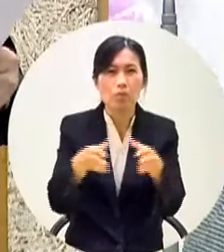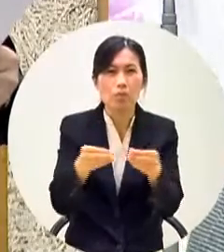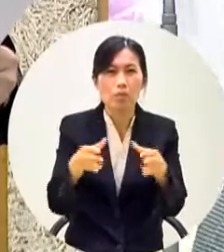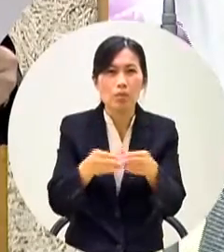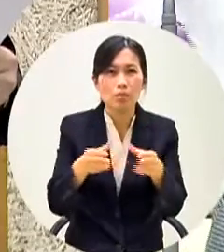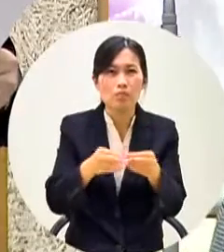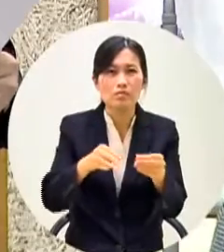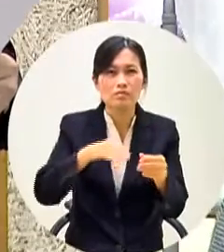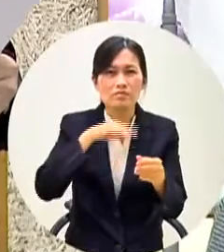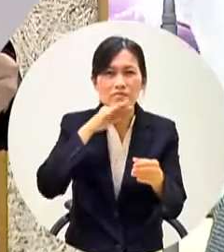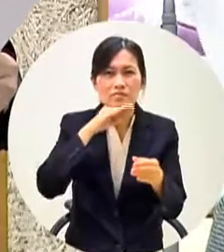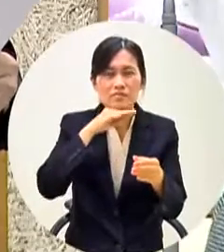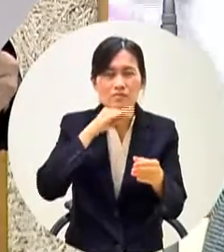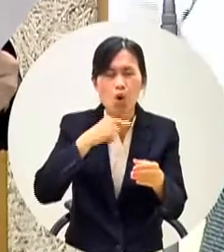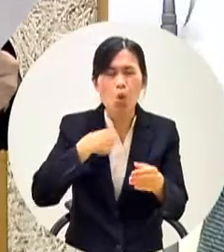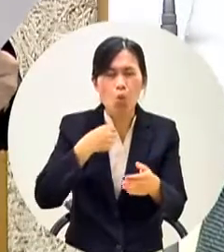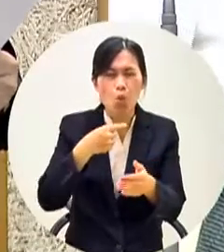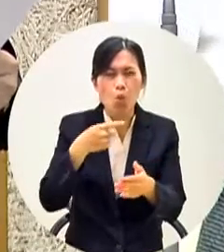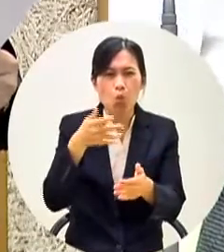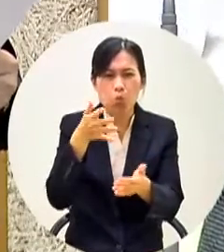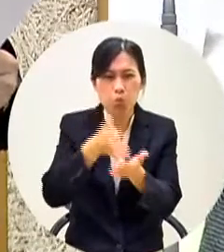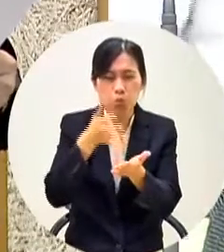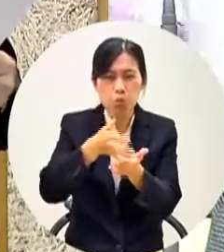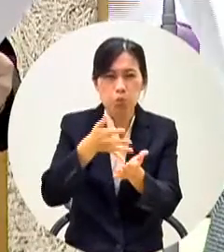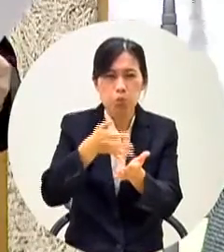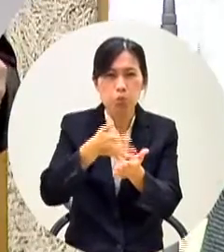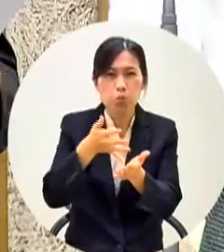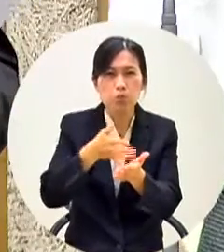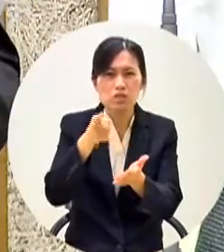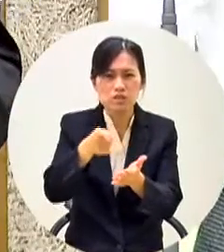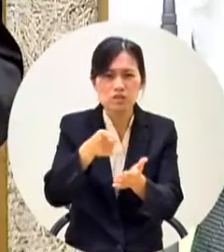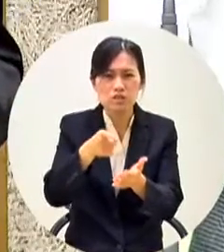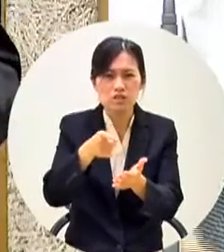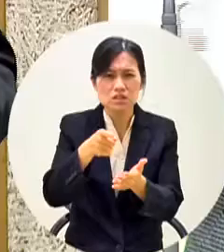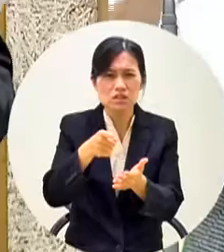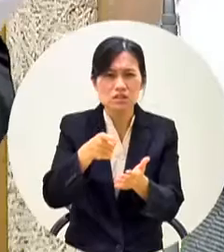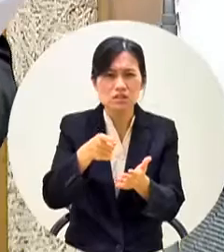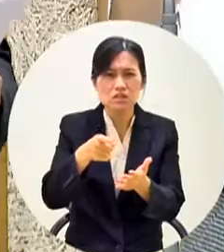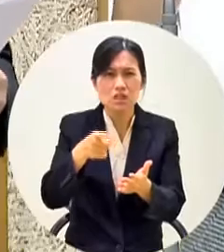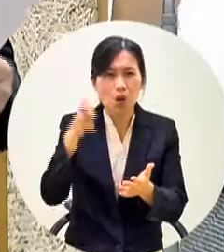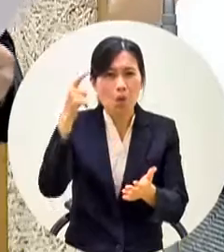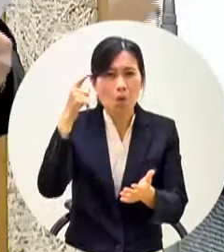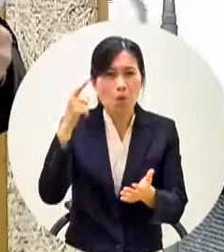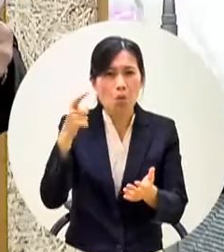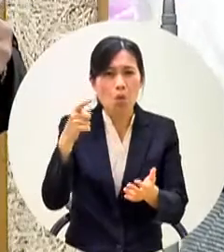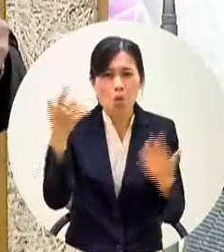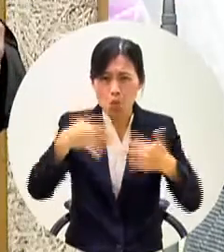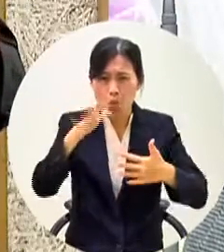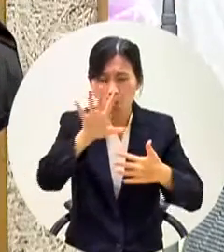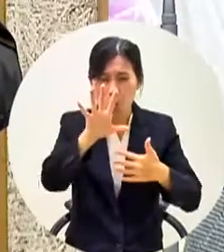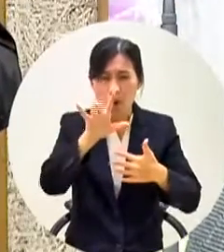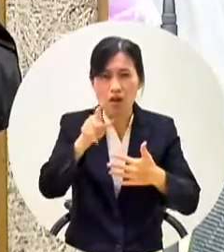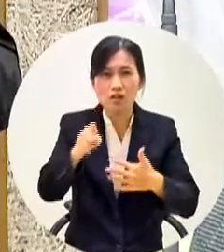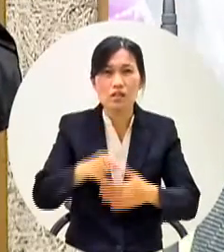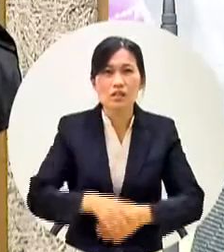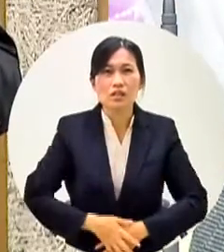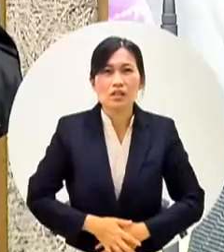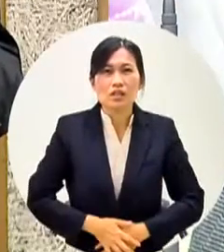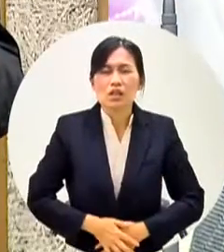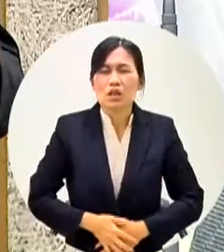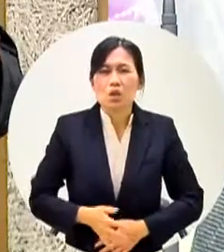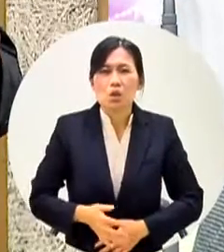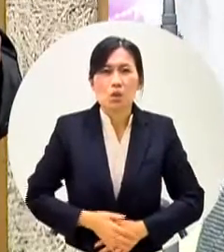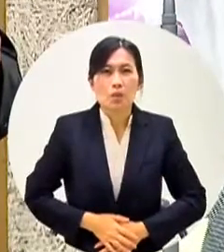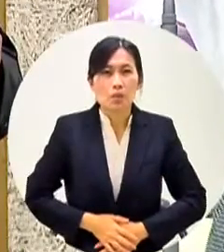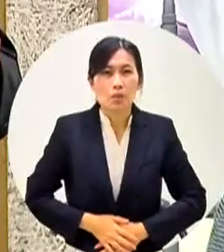你來啦你聽我講完了你這個東西有問題嗎你這樣再燒錢你這樣是得了貴族病那個444萬幾萬